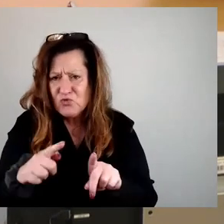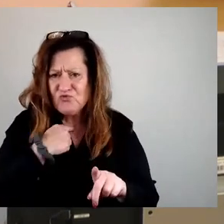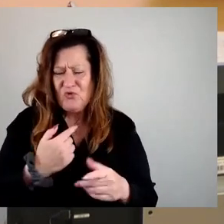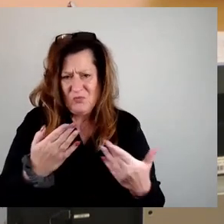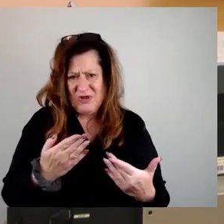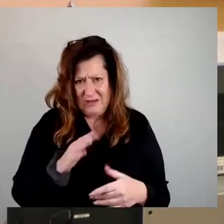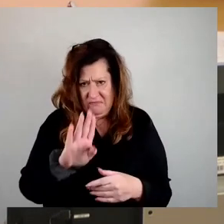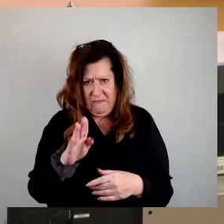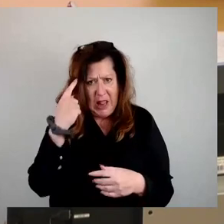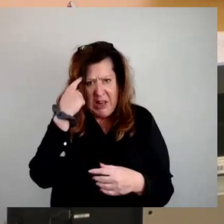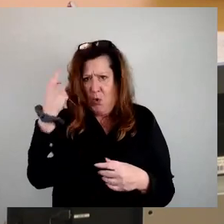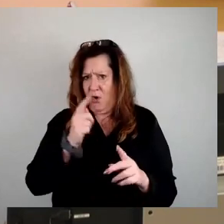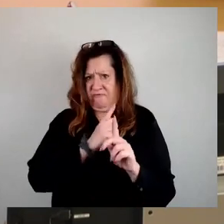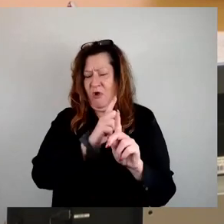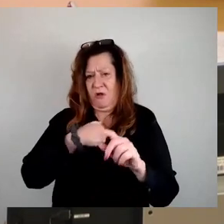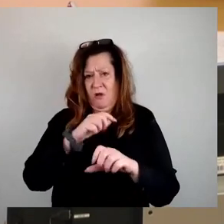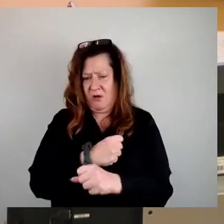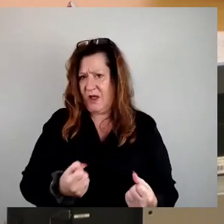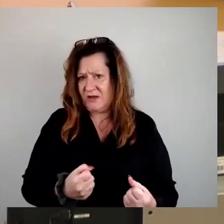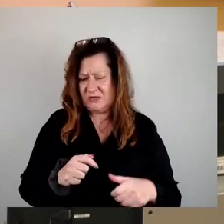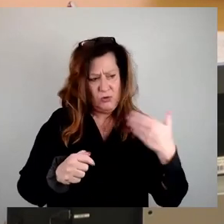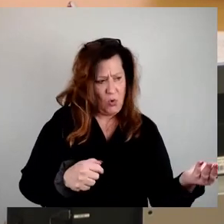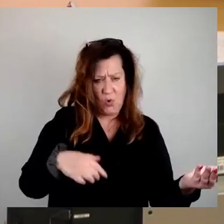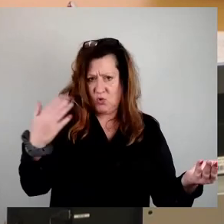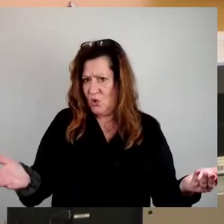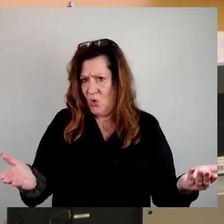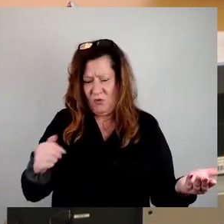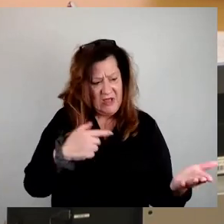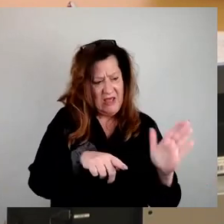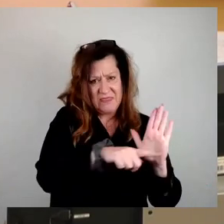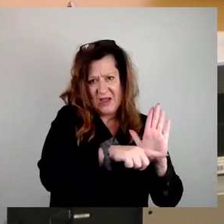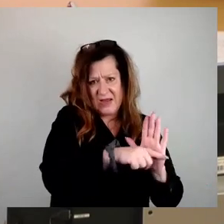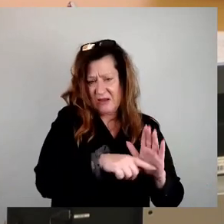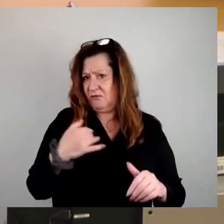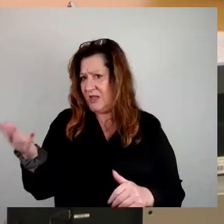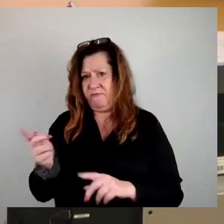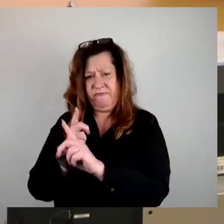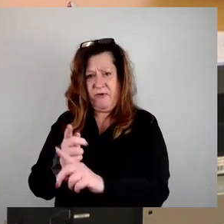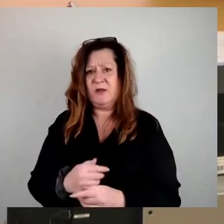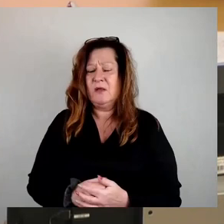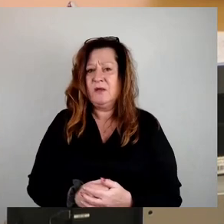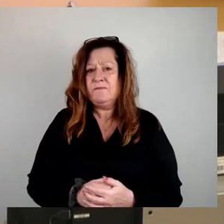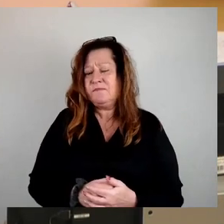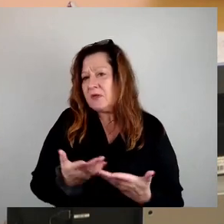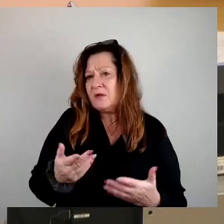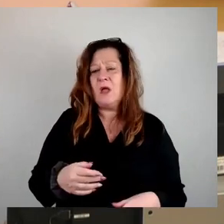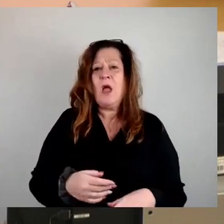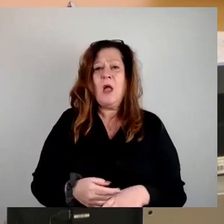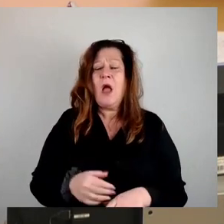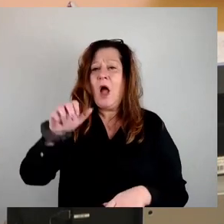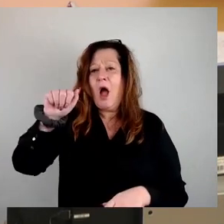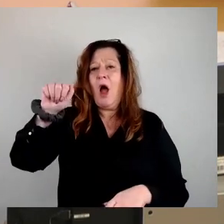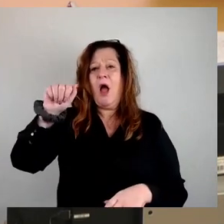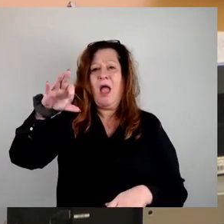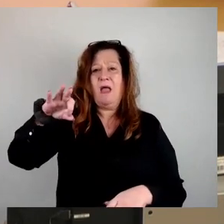das eine tun und das andere dann irgendwie wahrscheinlich machen. Jetzt zur AfD, die Partei der kleinen Leute, die Sozialpartei. Auch die AfD